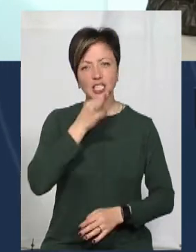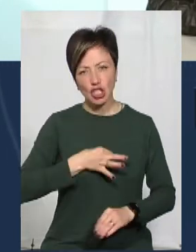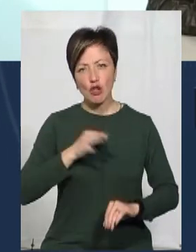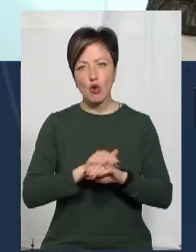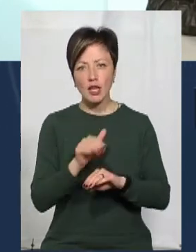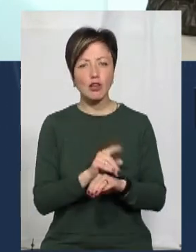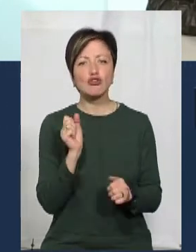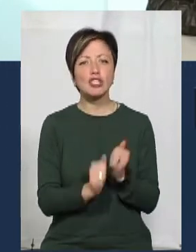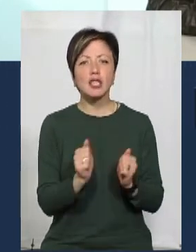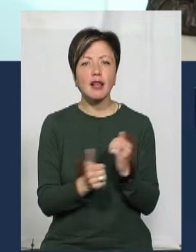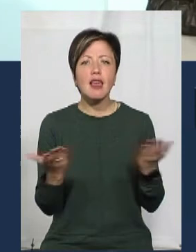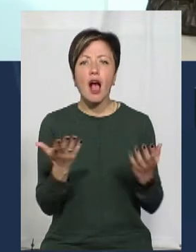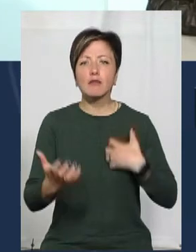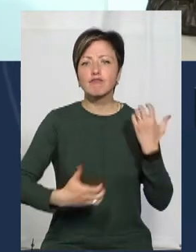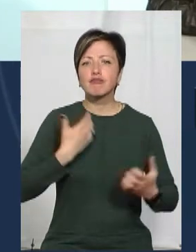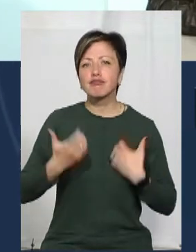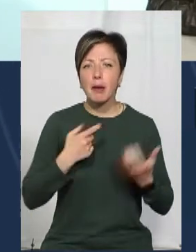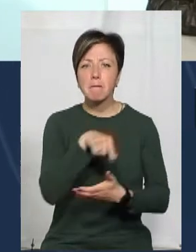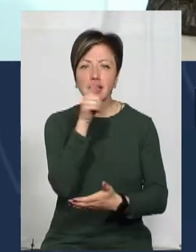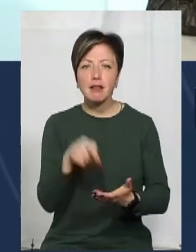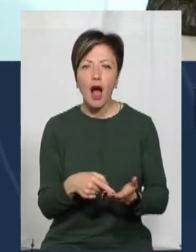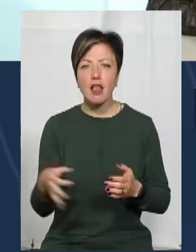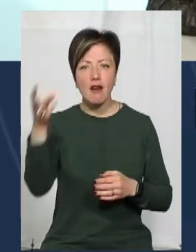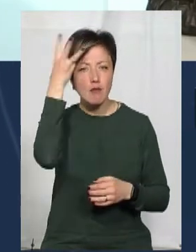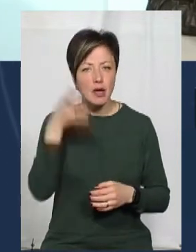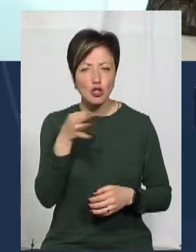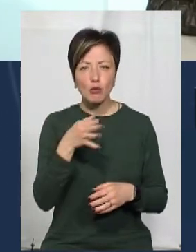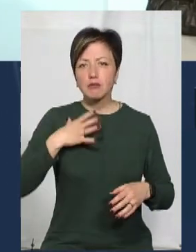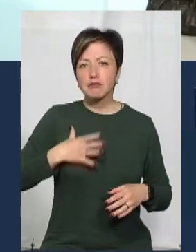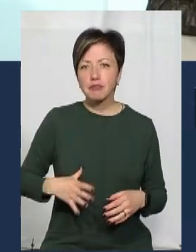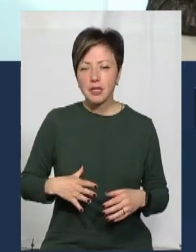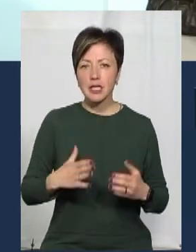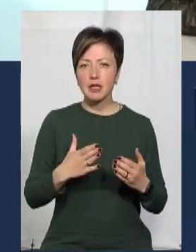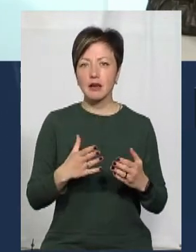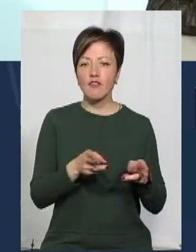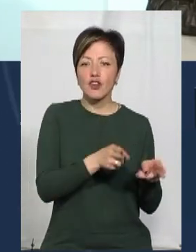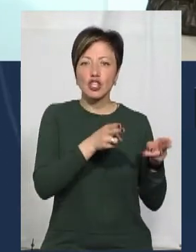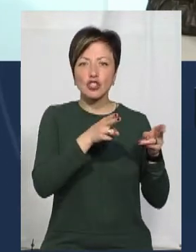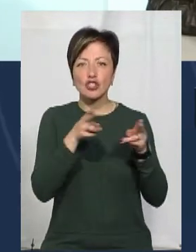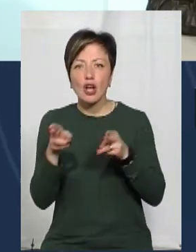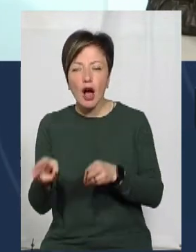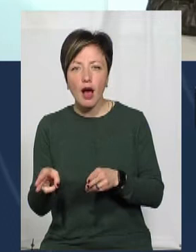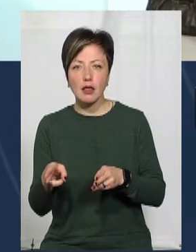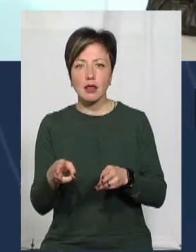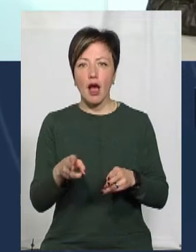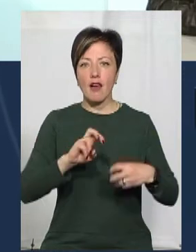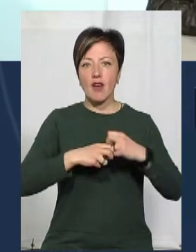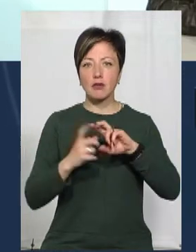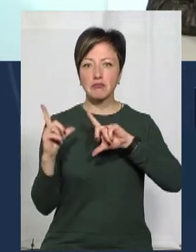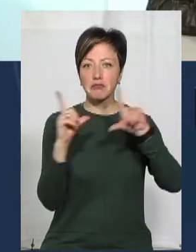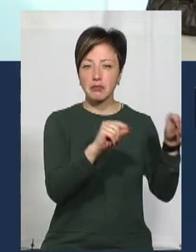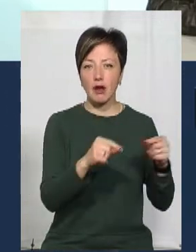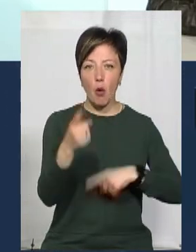ласка, що найчастіше хвилює їх на Хмельниччині? Чому, власне, їм доводиться виїжджати звідти? Можливо, навіть до Івано